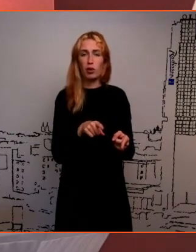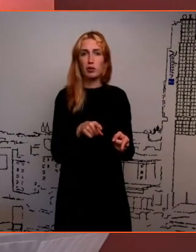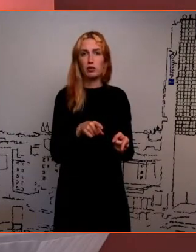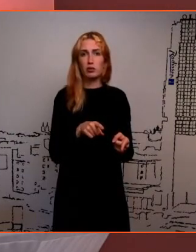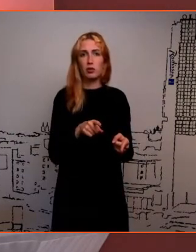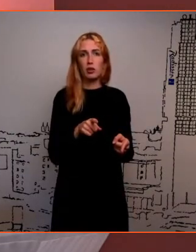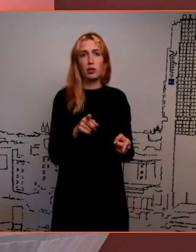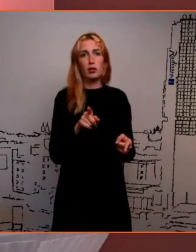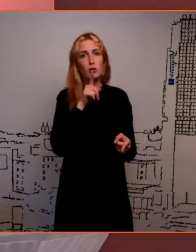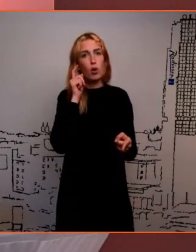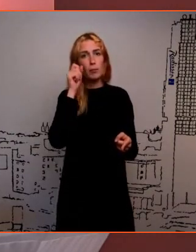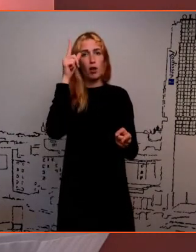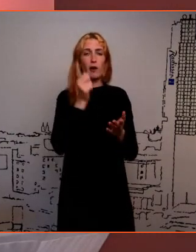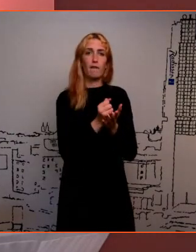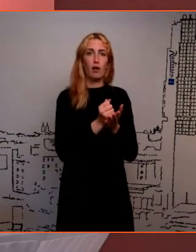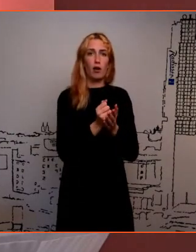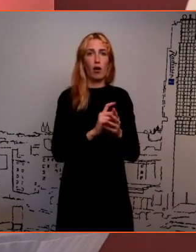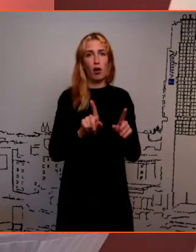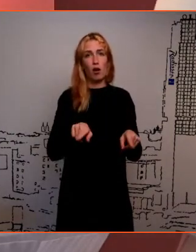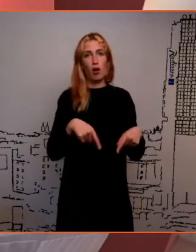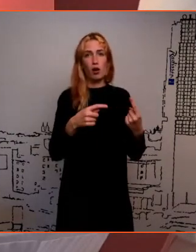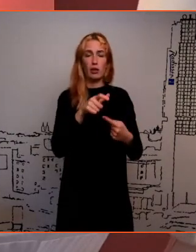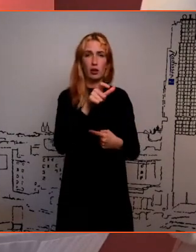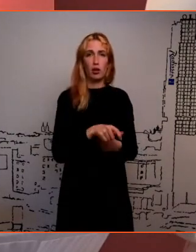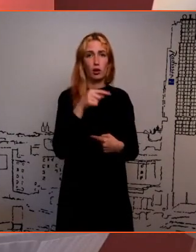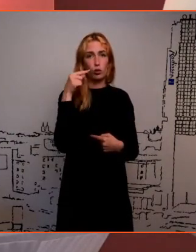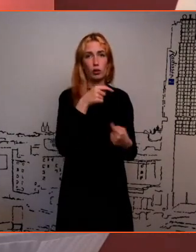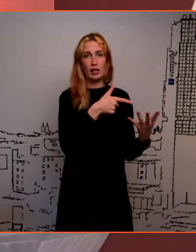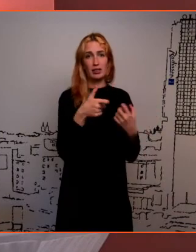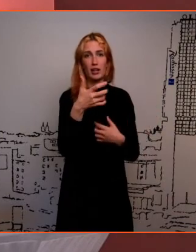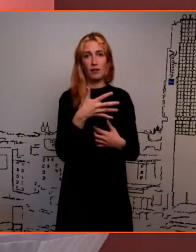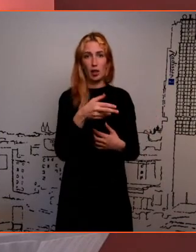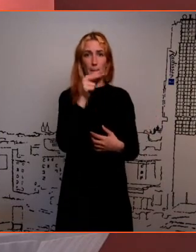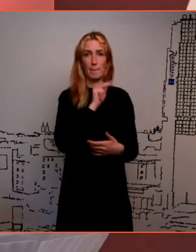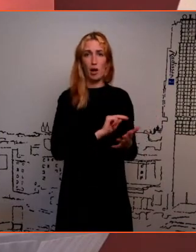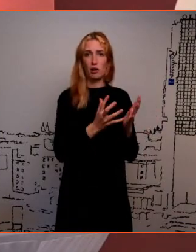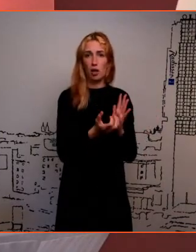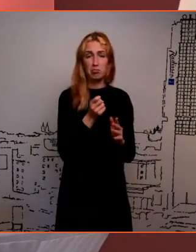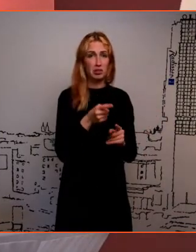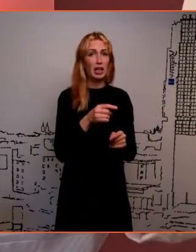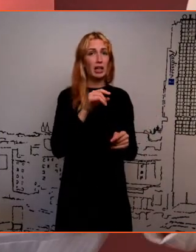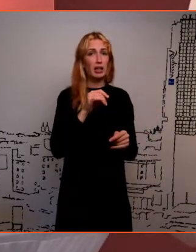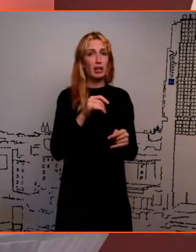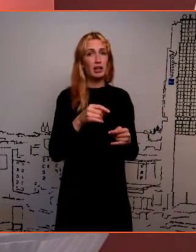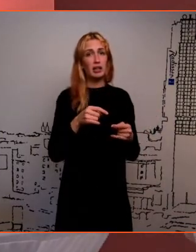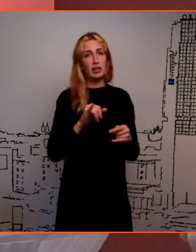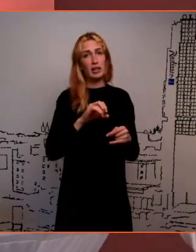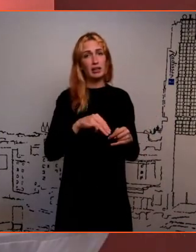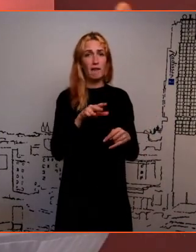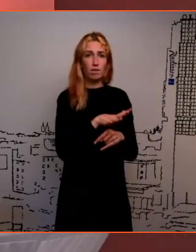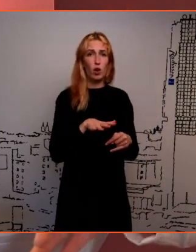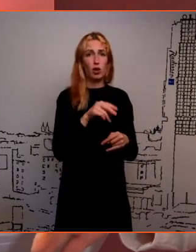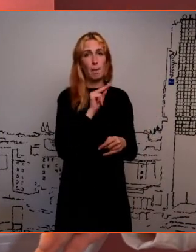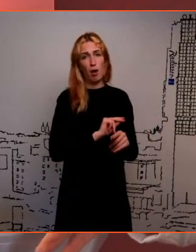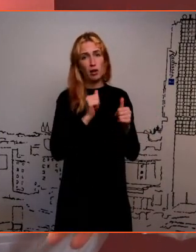noorem tarkvara ärendaja saab 1750 ja edasi on ja, et palkon okei seal ites, aga et see midagi muutub,